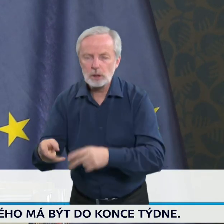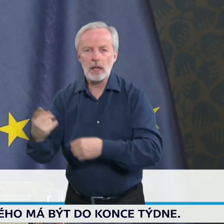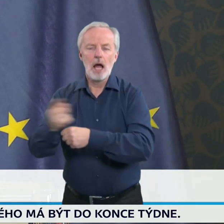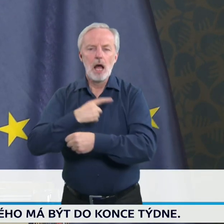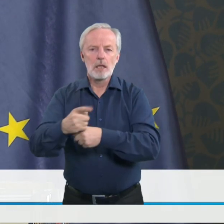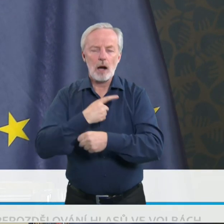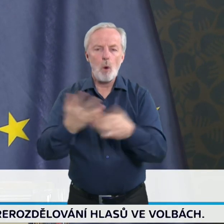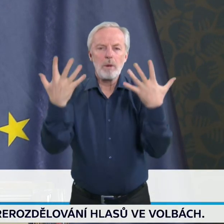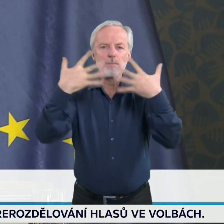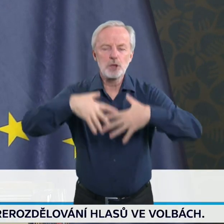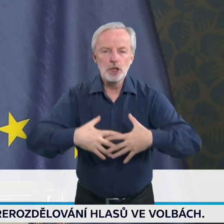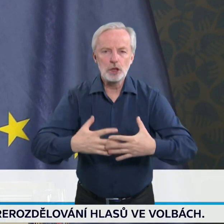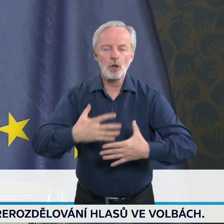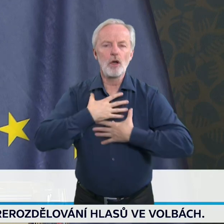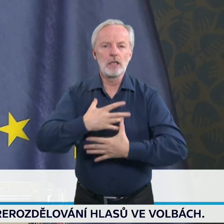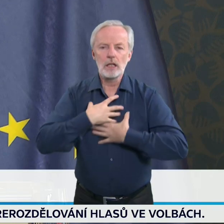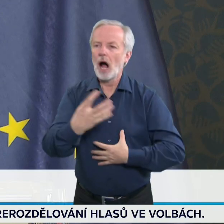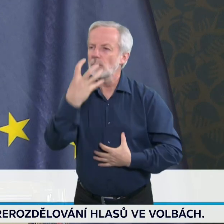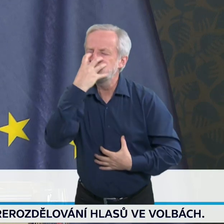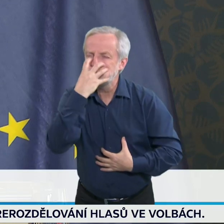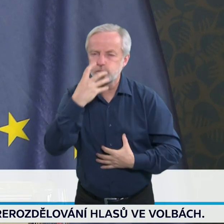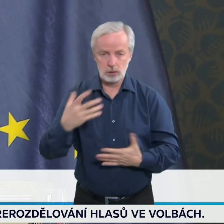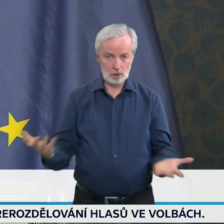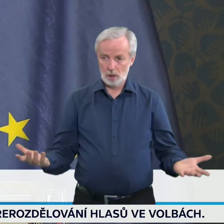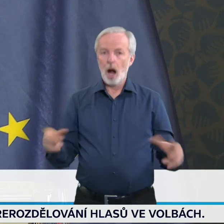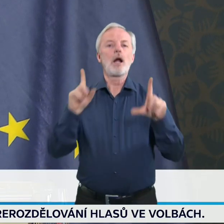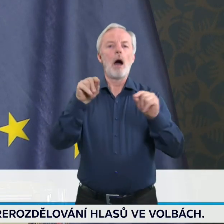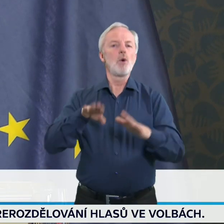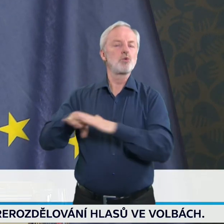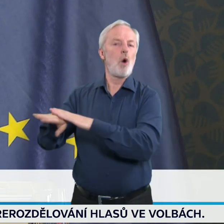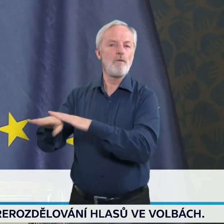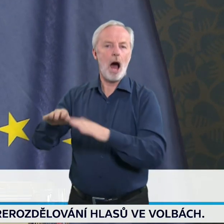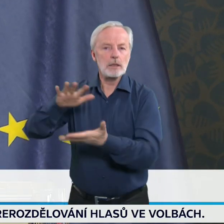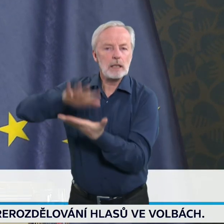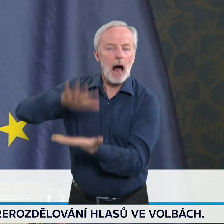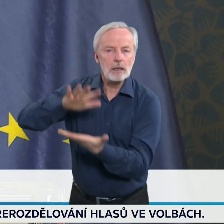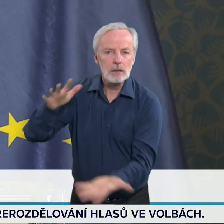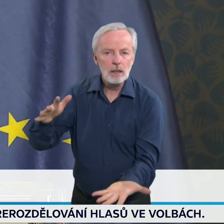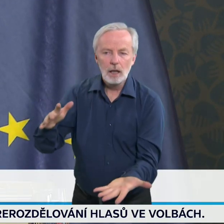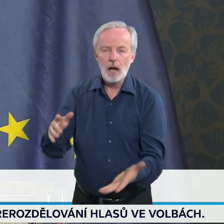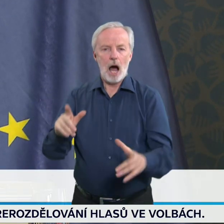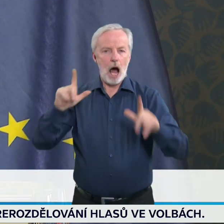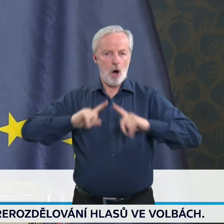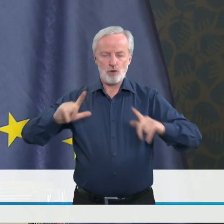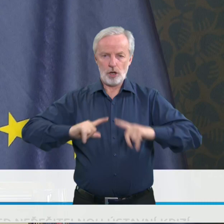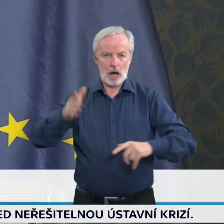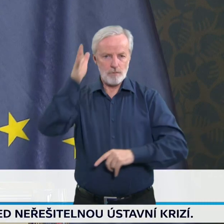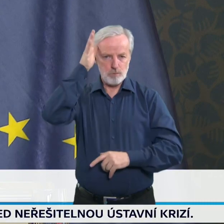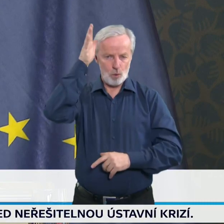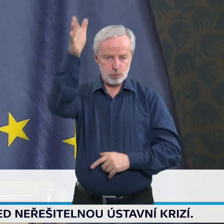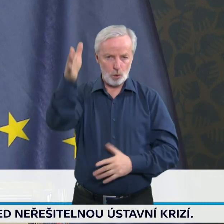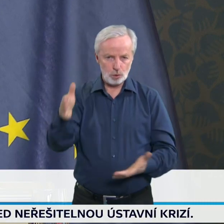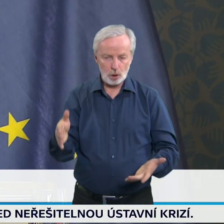podobně. Ty teď půjdou do státních hmotných rezerv a tam budou čekat na nějaké další využití a nebo